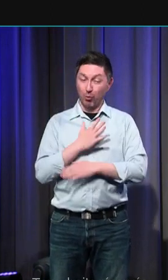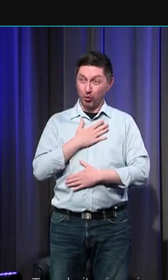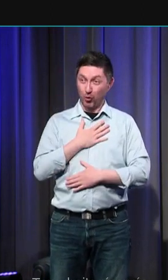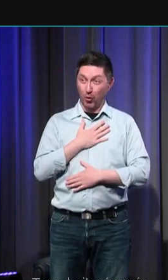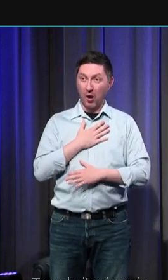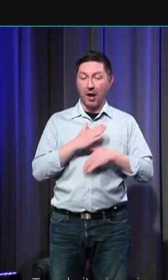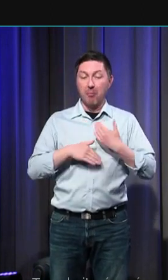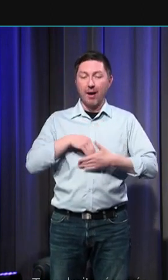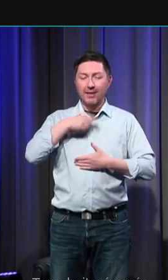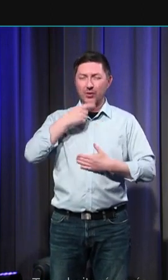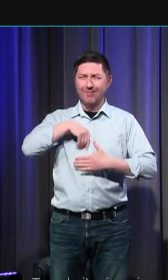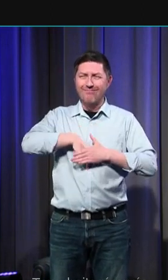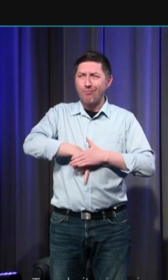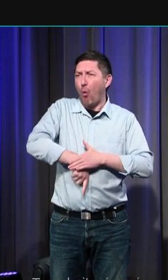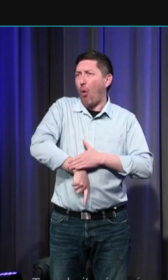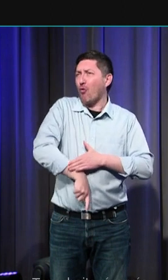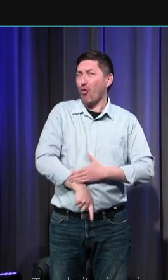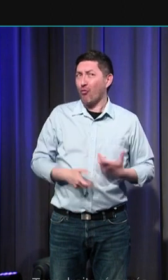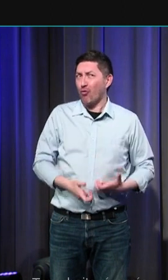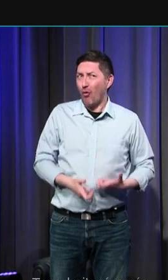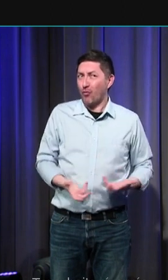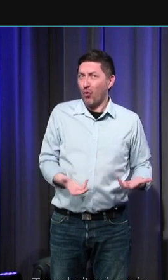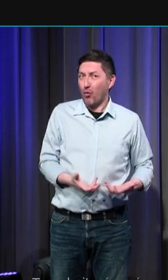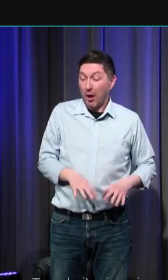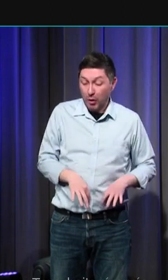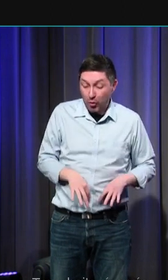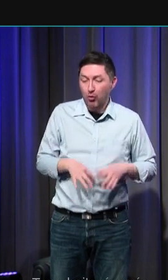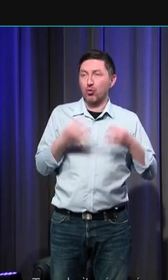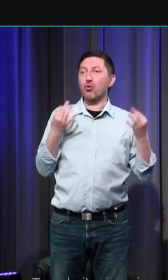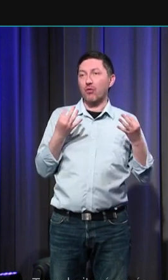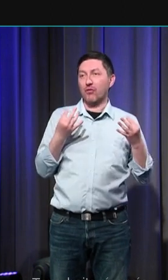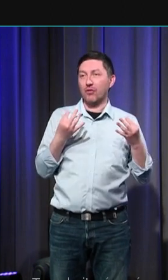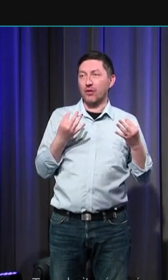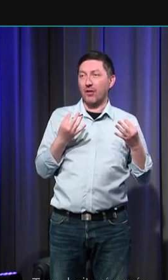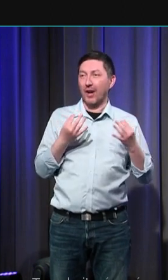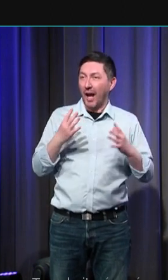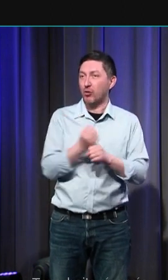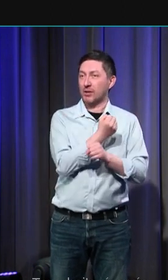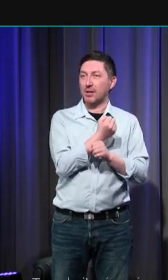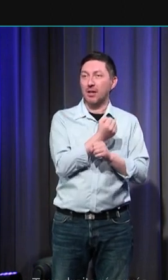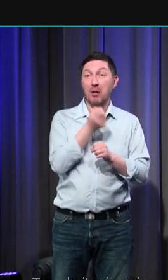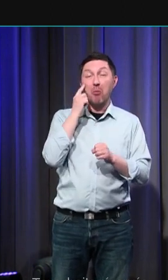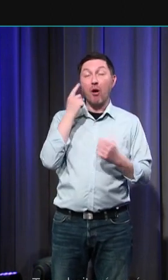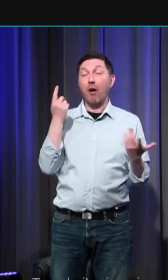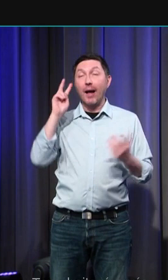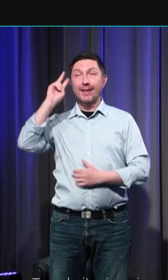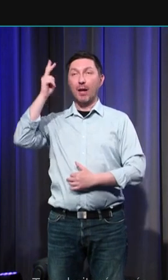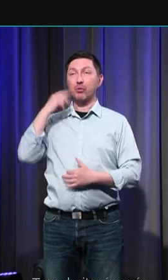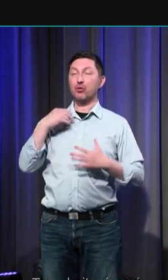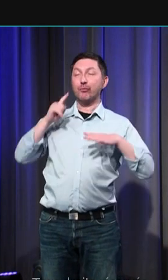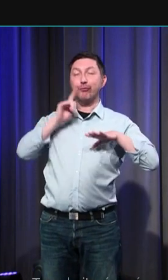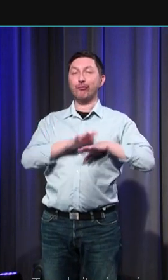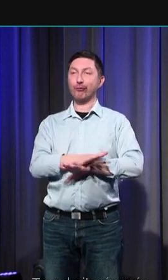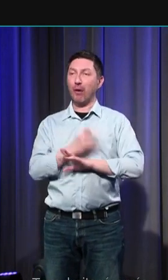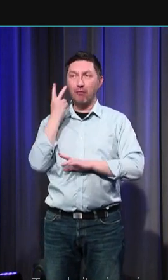volontés les plus enterrées, celles qui, en surface, m'échappent. Nos émotions disent nos